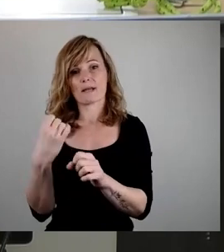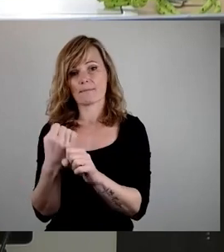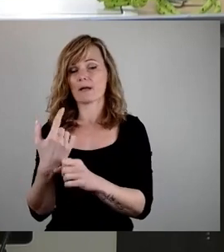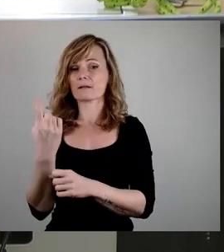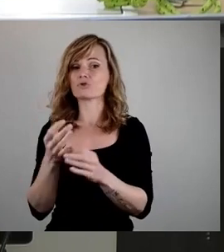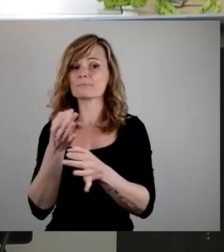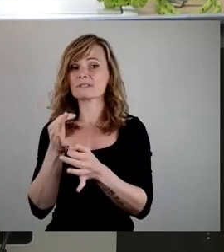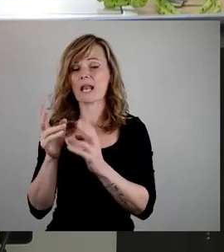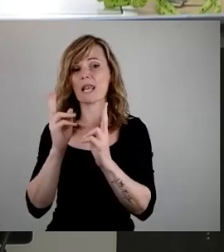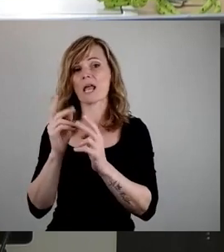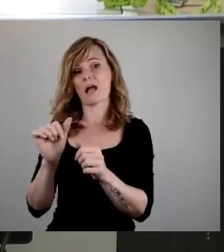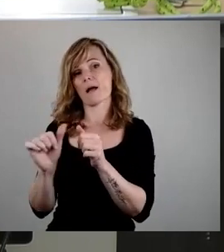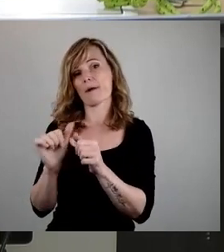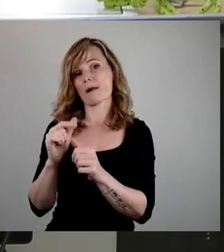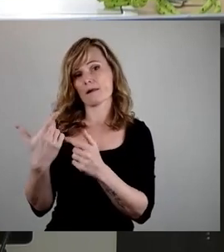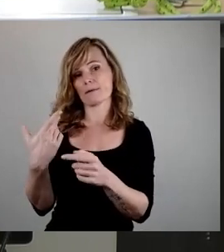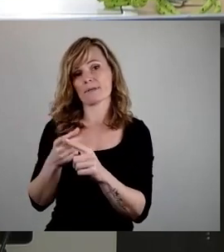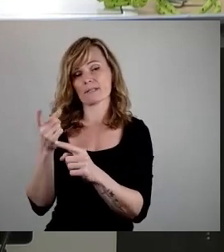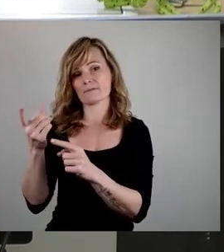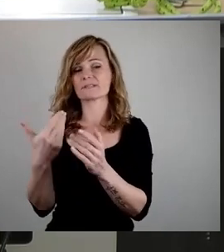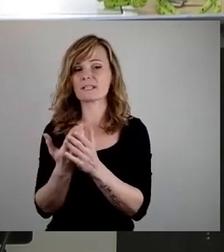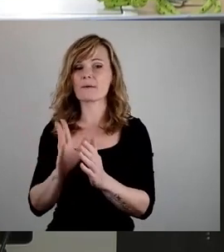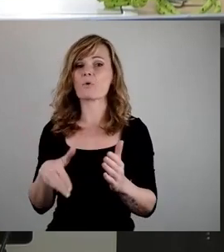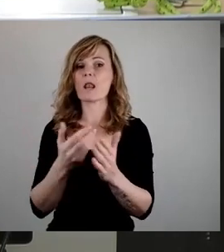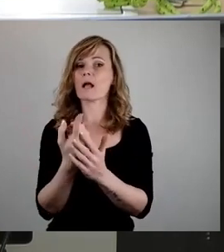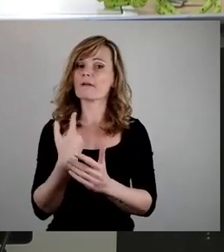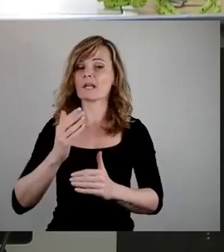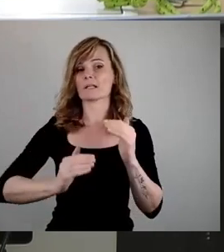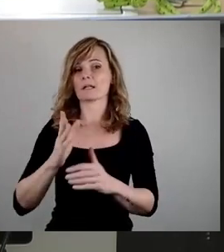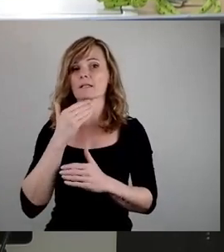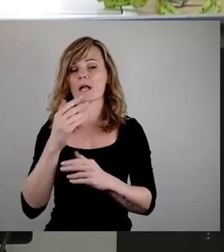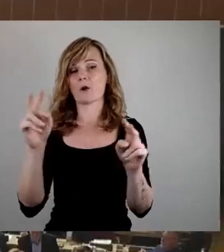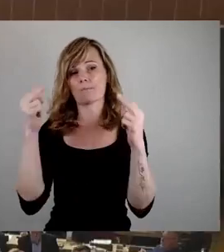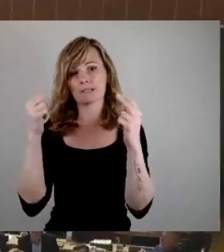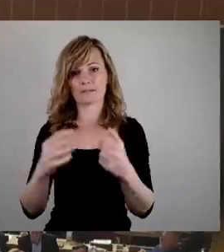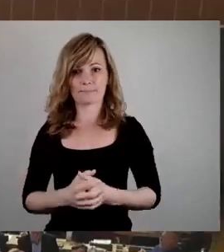antrifft. Wir werden uns daher bei dieser Vorlage enthalten. Ich danke für Ihre Aufmerksamkeit.